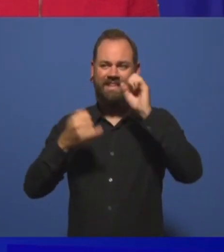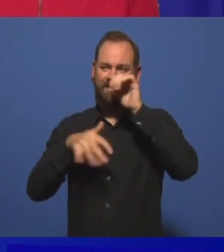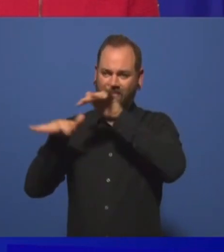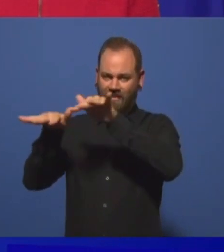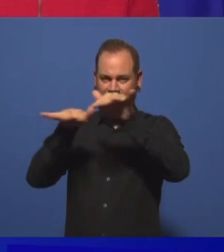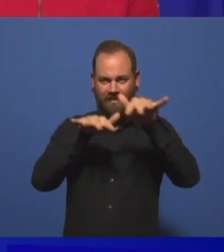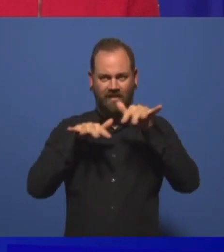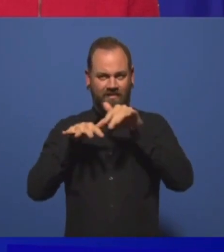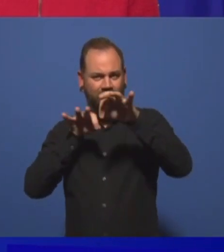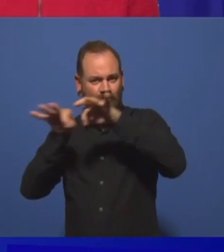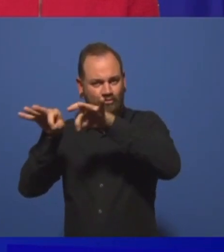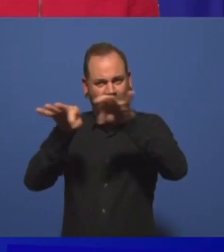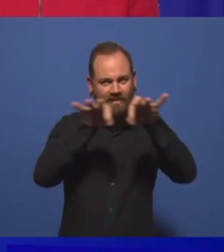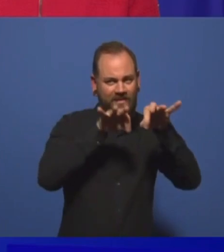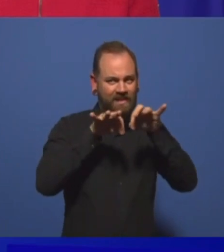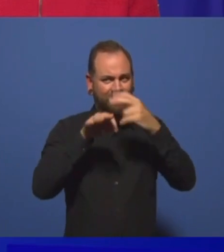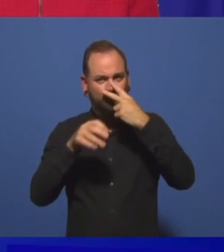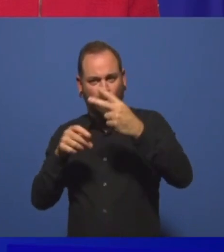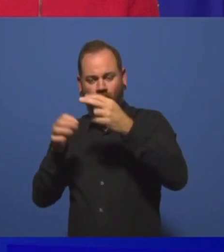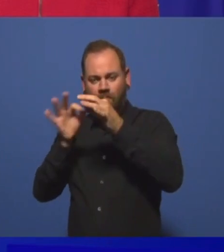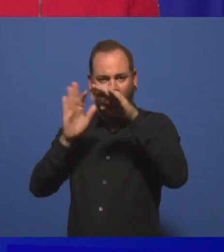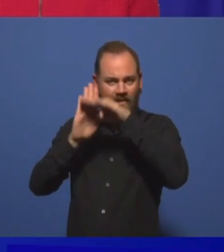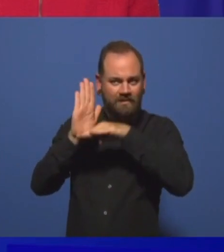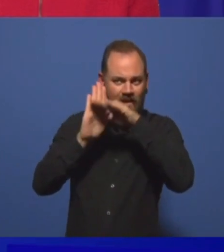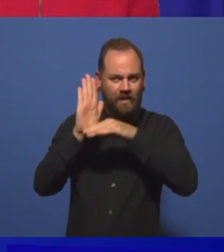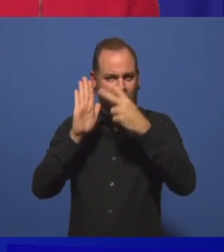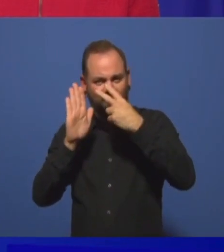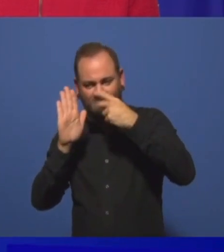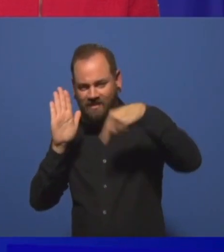ebenfalls in diese Richtung voranzuschreiten.